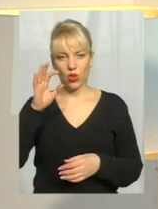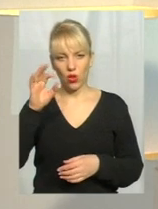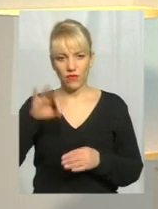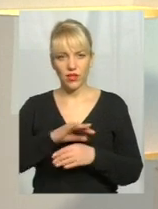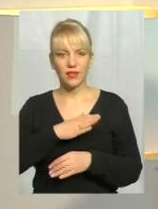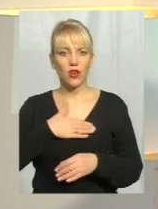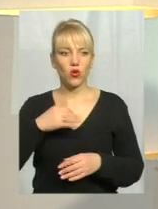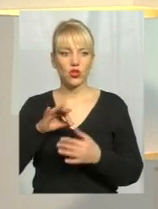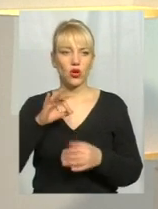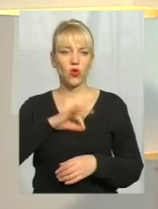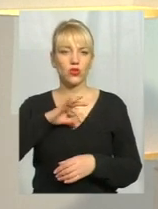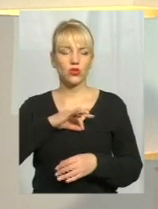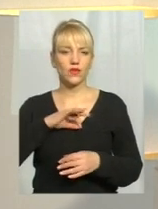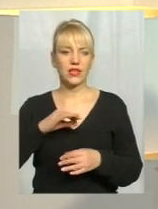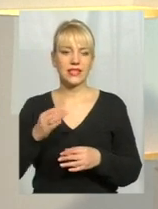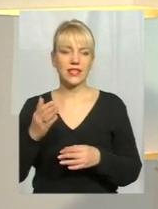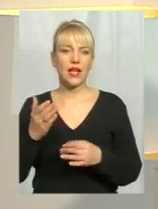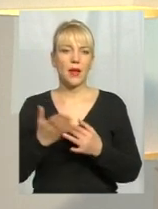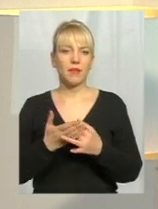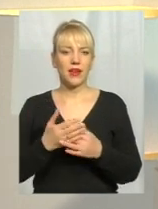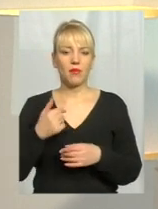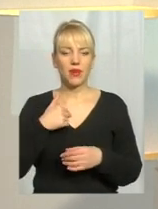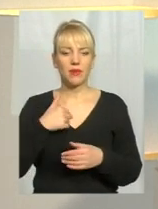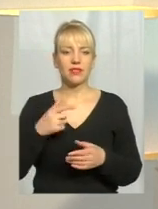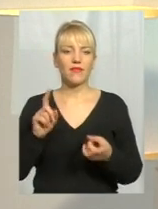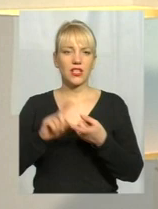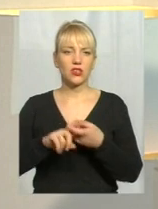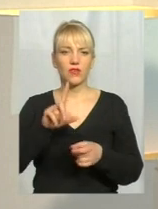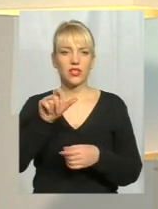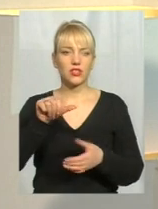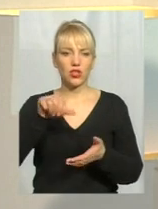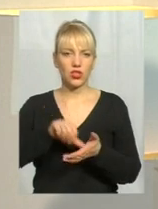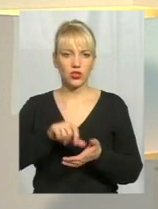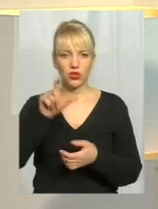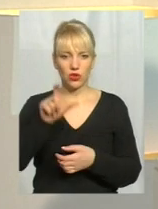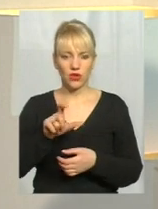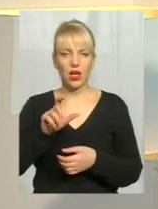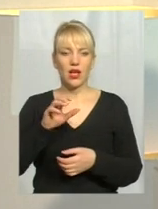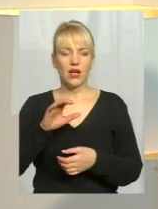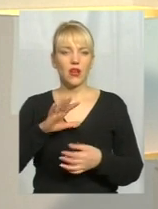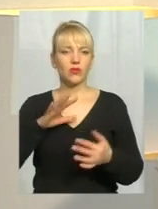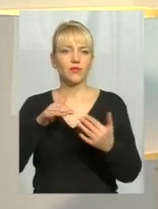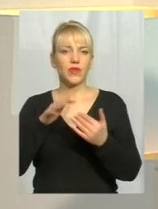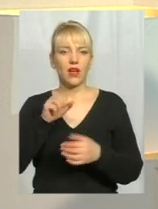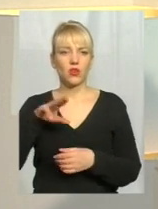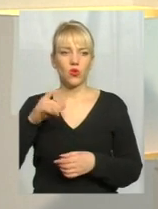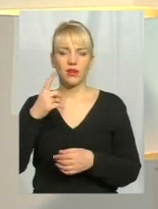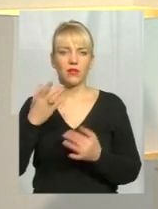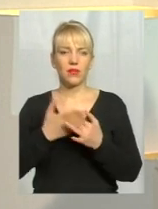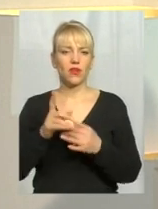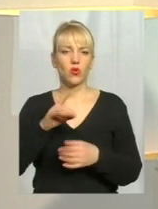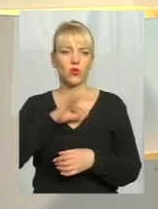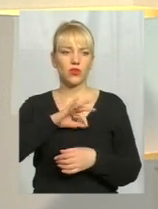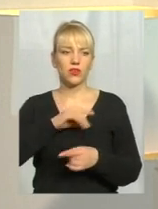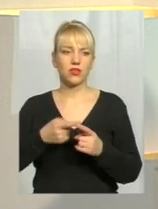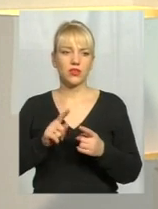ми зв'язувалися з учасником бойових дій із Шепетівки. І для мене несподіванкою було почути, що єдина пільга, якою він користується,